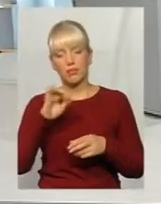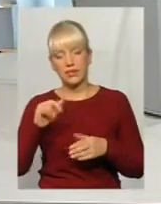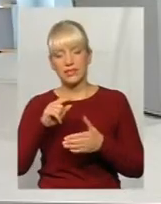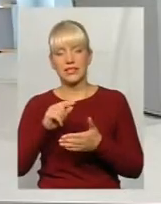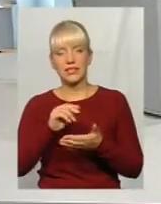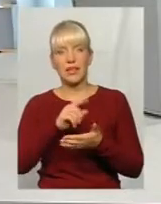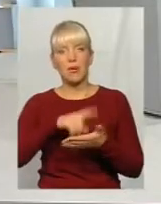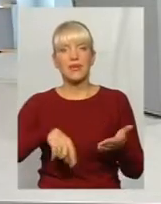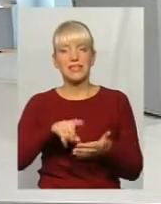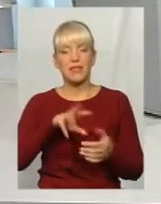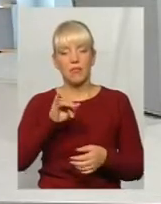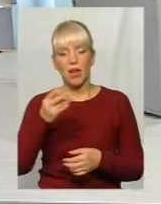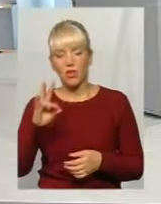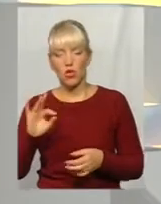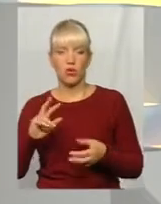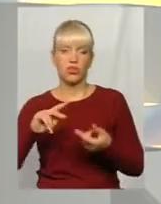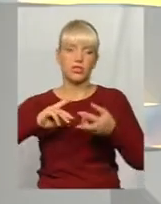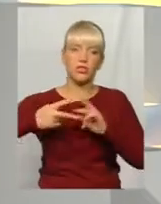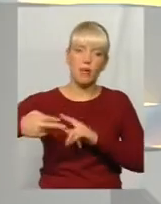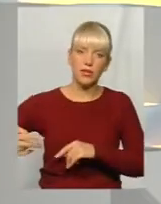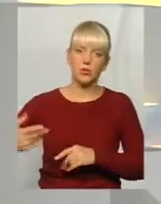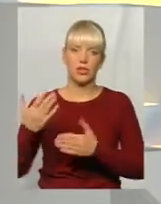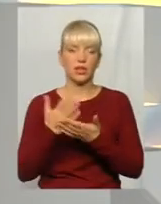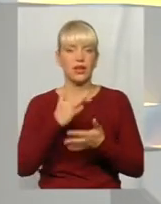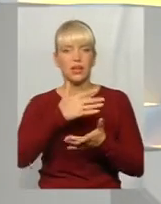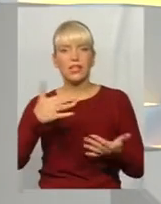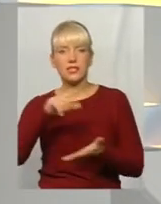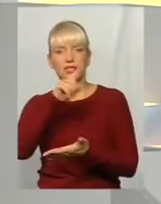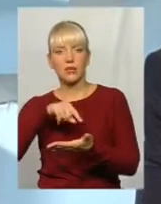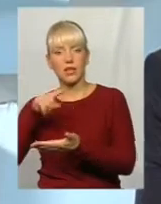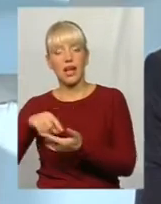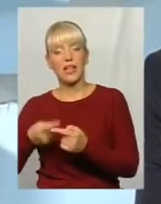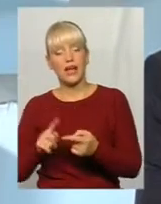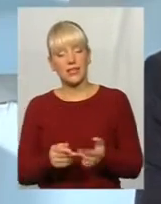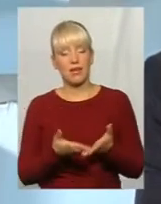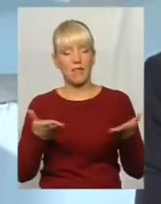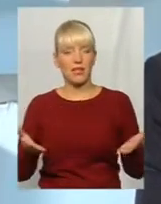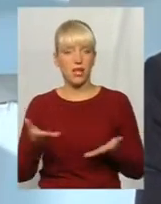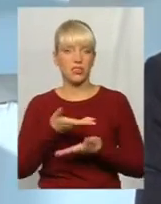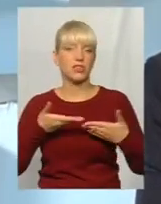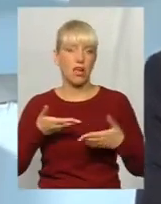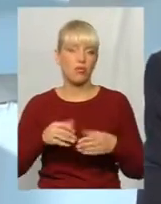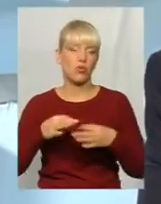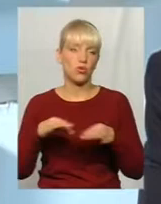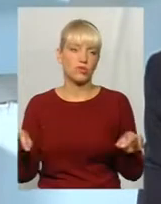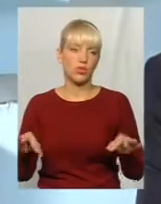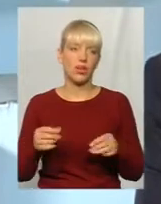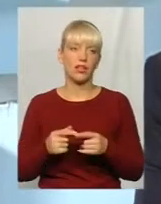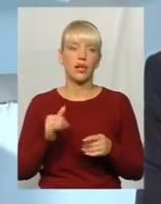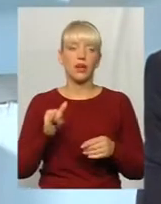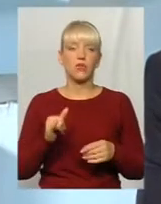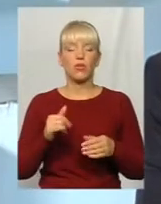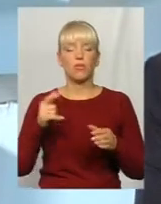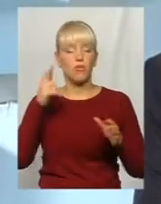а потім його замінити. Багато сумнівів. А цей майданчик дозволяє нам фактично в онлайн-режимі,